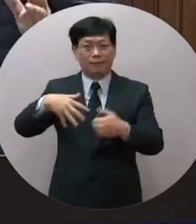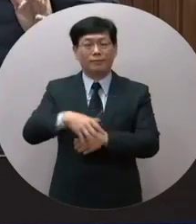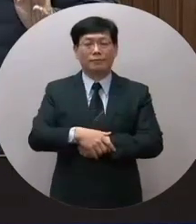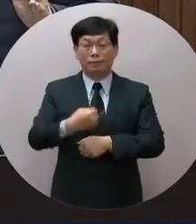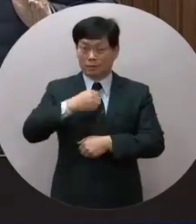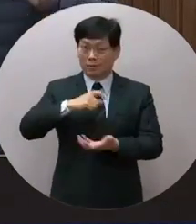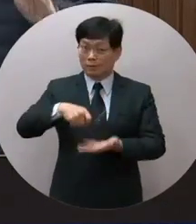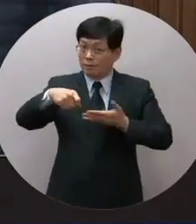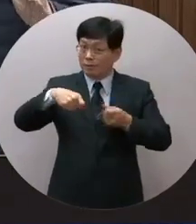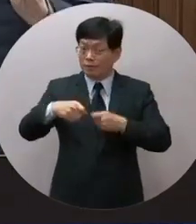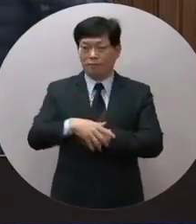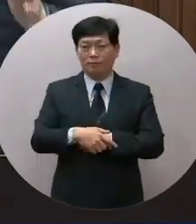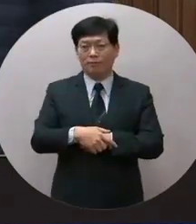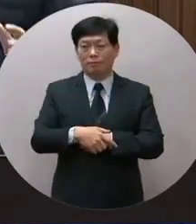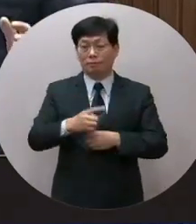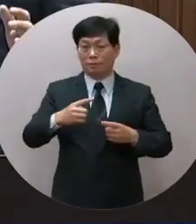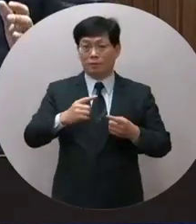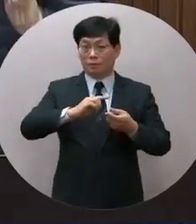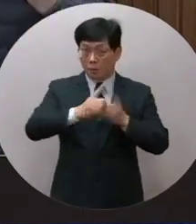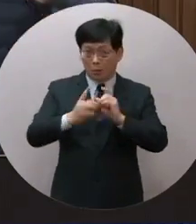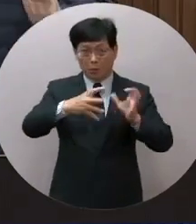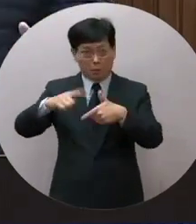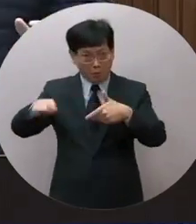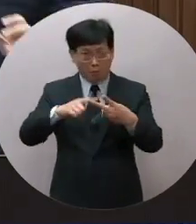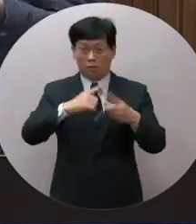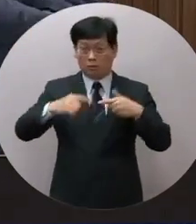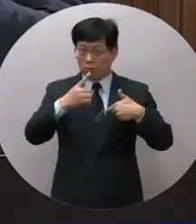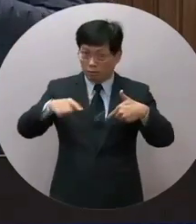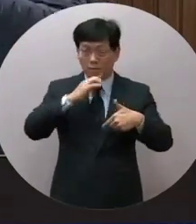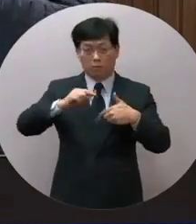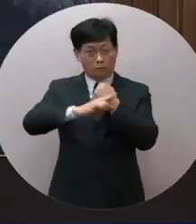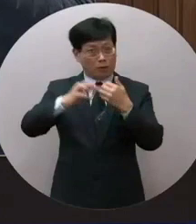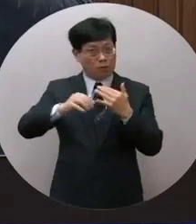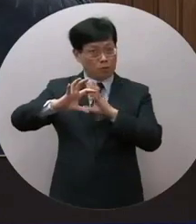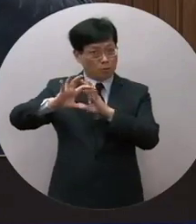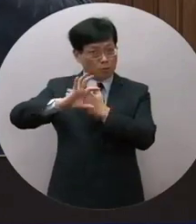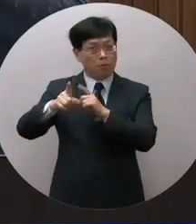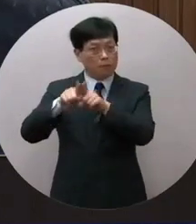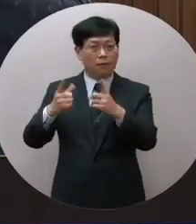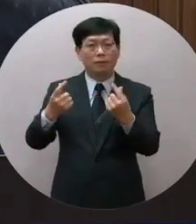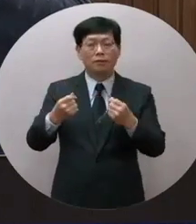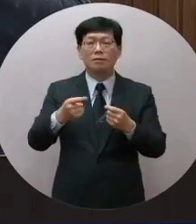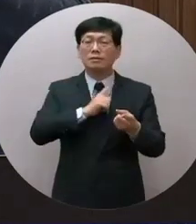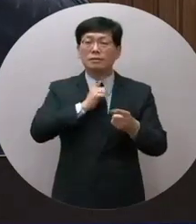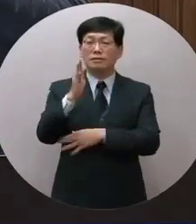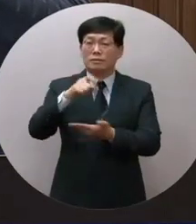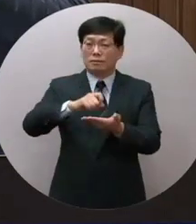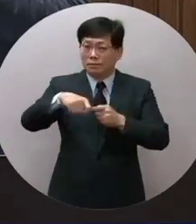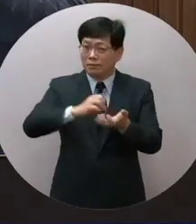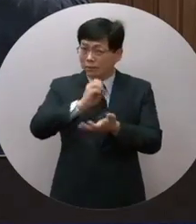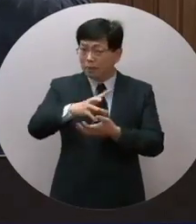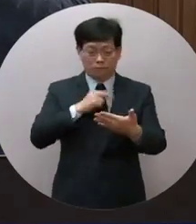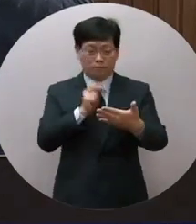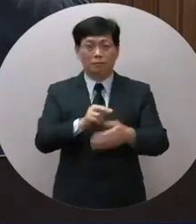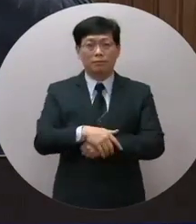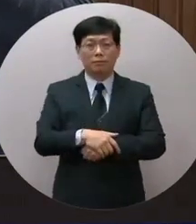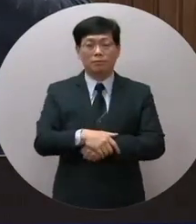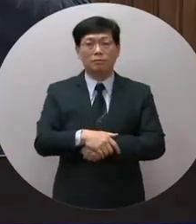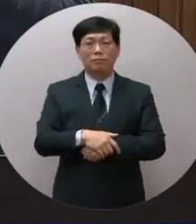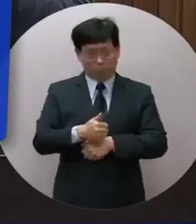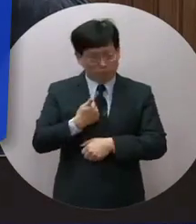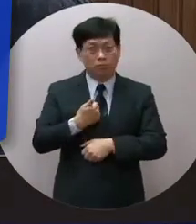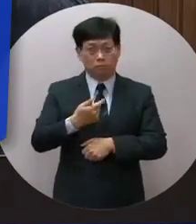我的提案幾乎自由化國際化法規定世界接軌院長從你的實證報告從你的實證方針看得到